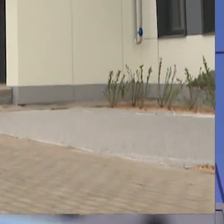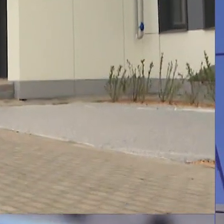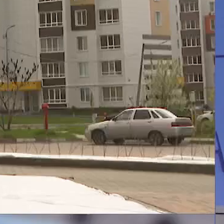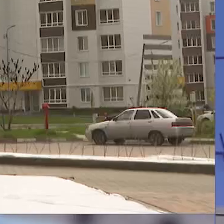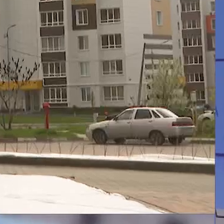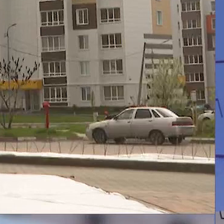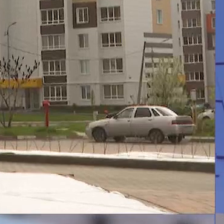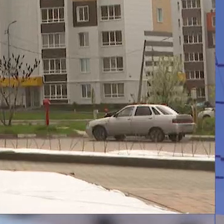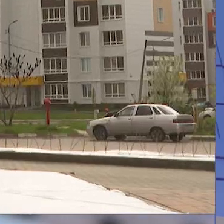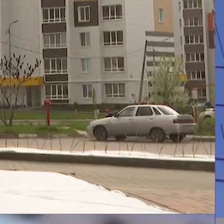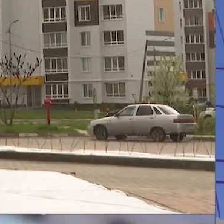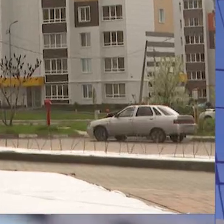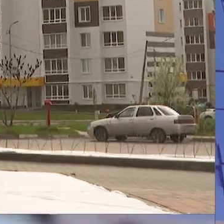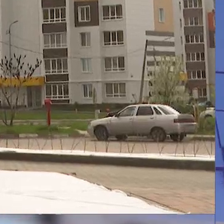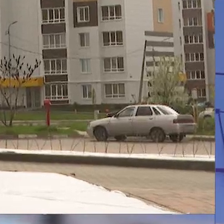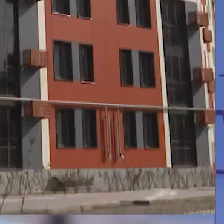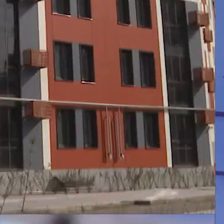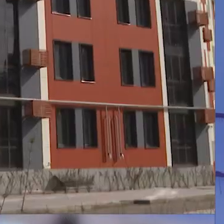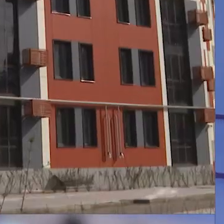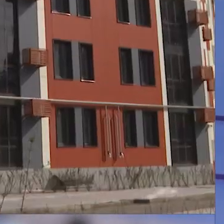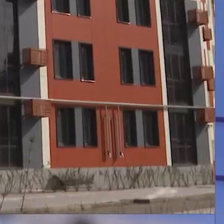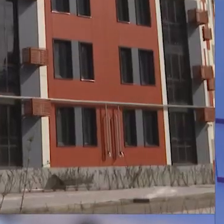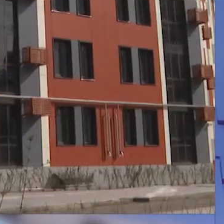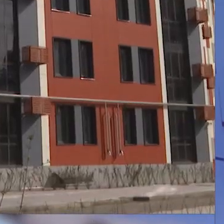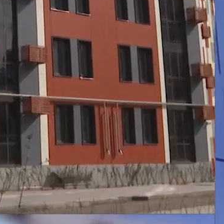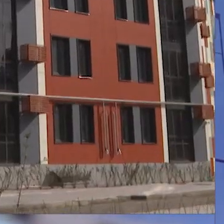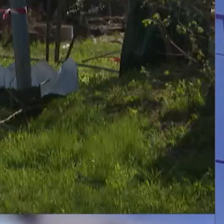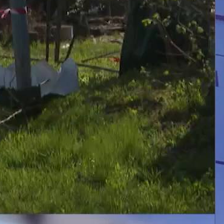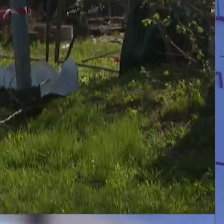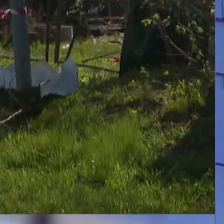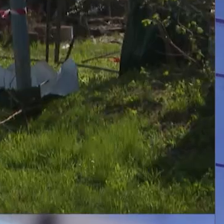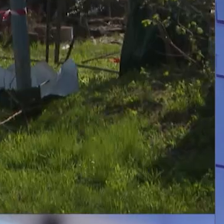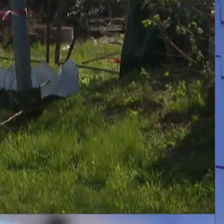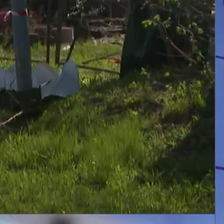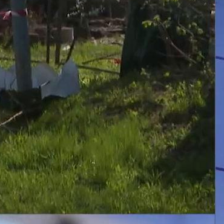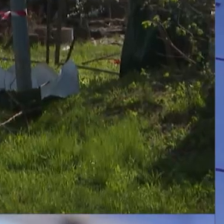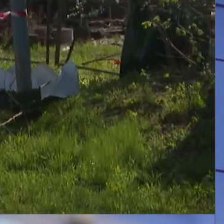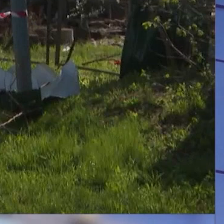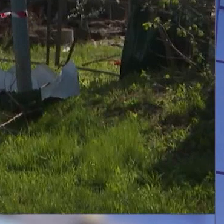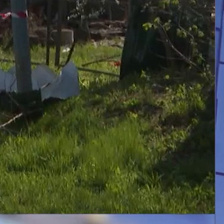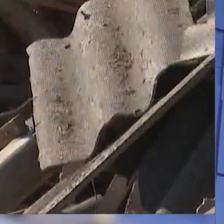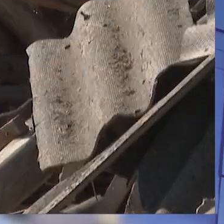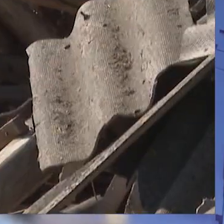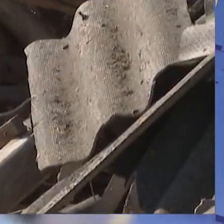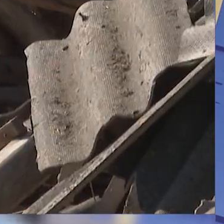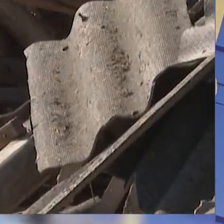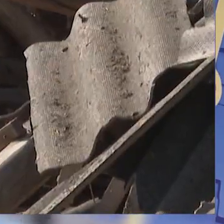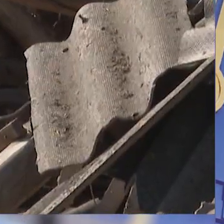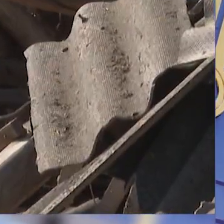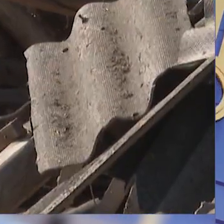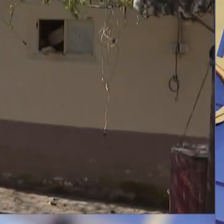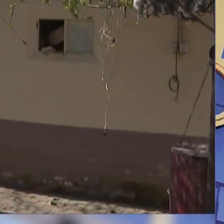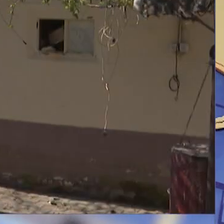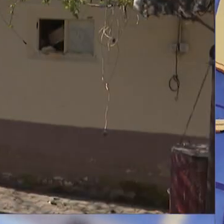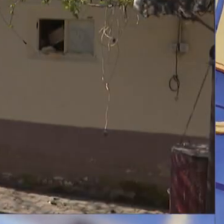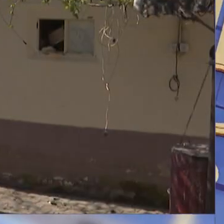достаточно большой строк 49 лет своего старого домовладения и